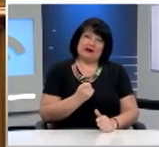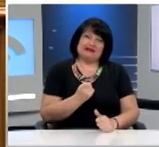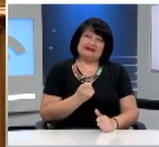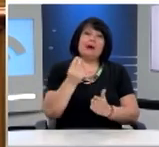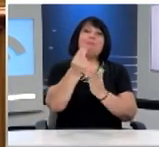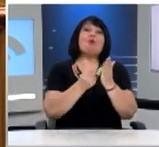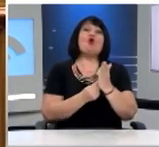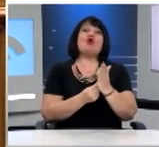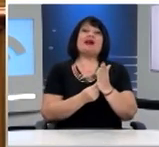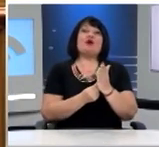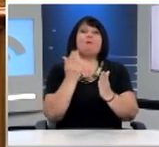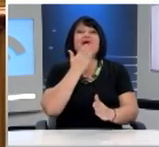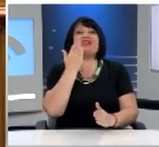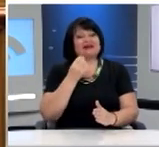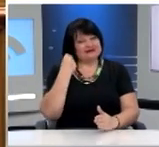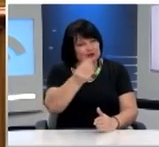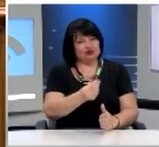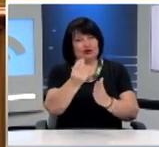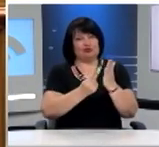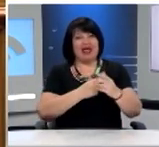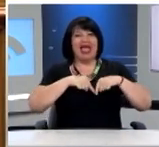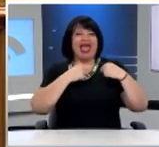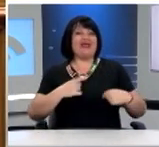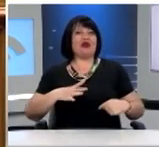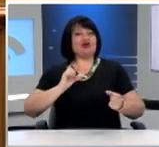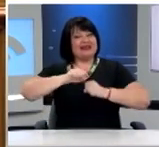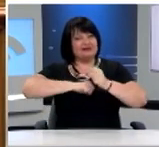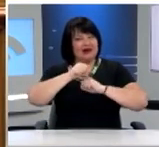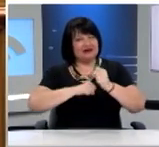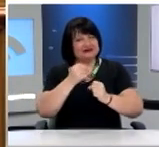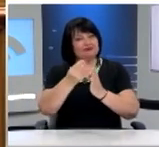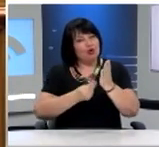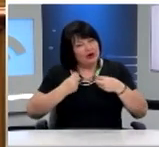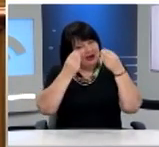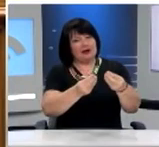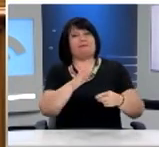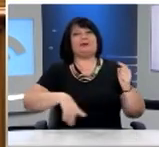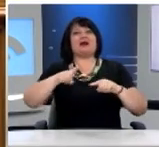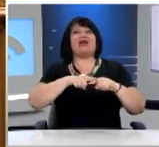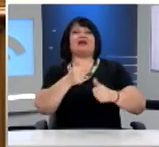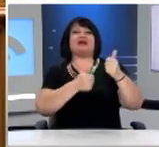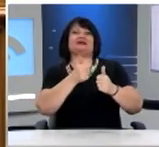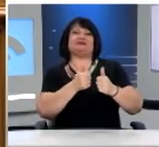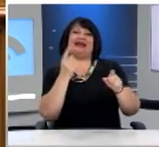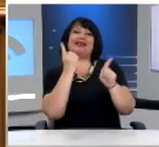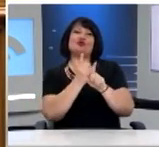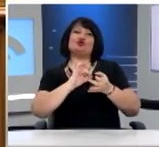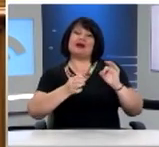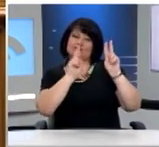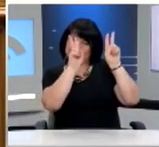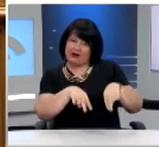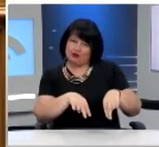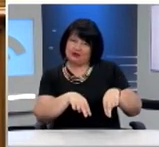μοριοδότηση των μαθητών και των μαθητριών που θα συμμετέχουν σε εθελοντικές δράσεις αναγνωρισμένες από ειδικούς οργανισμούς. Η κίνηση αυτή της